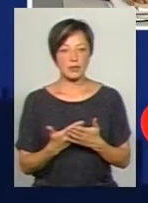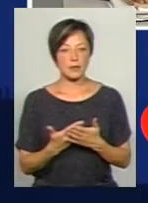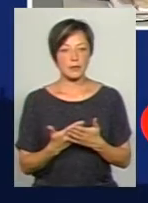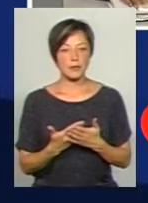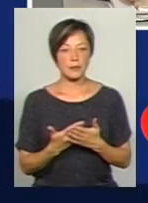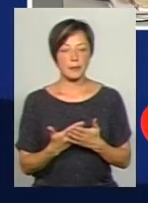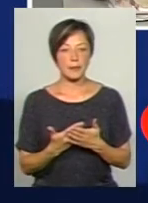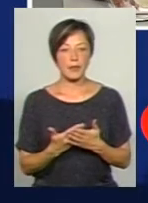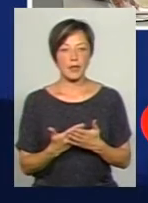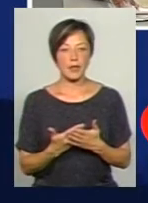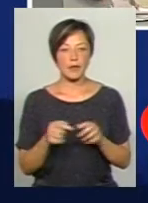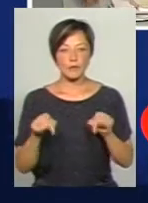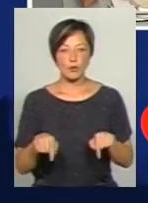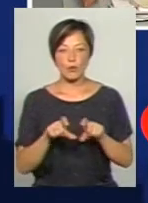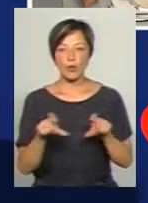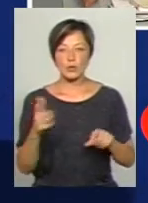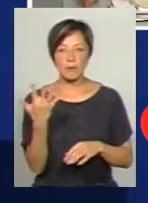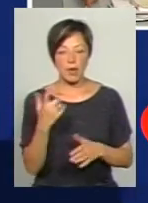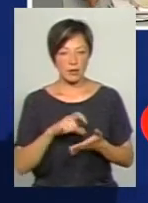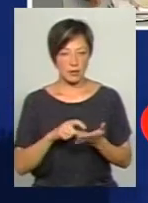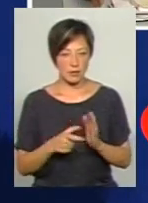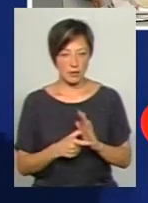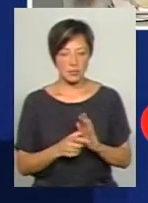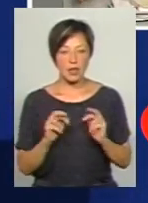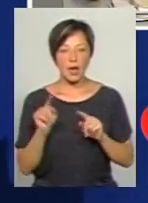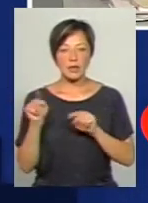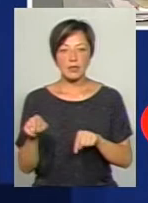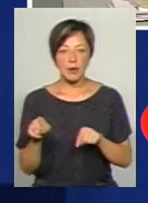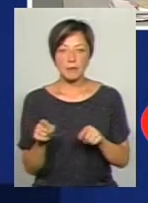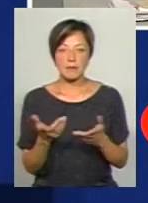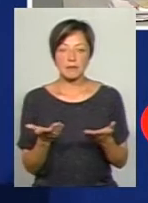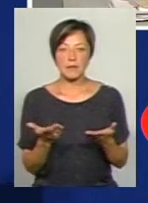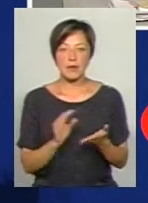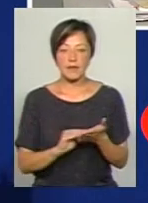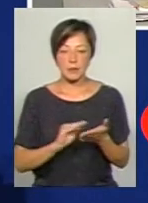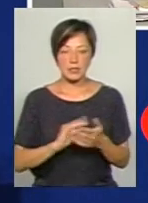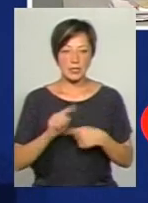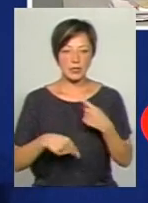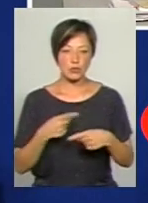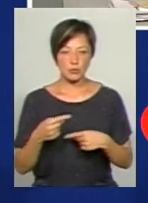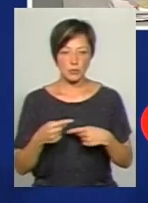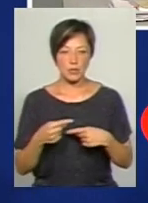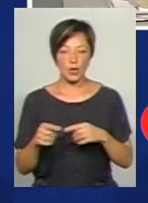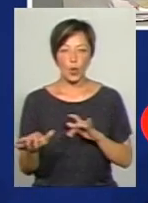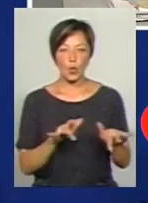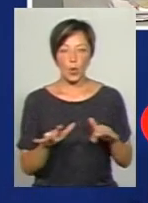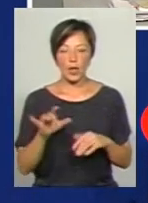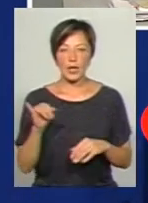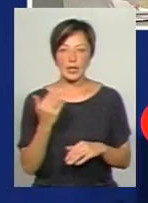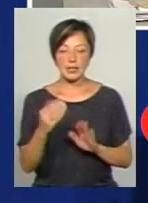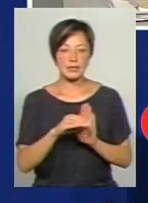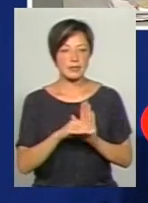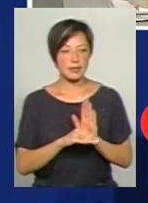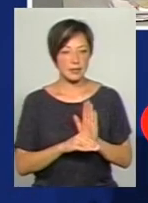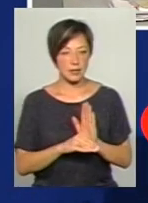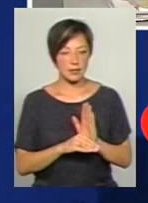які підуть у цьому році вже до п'ятого класу. Як там виписати їм наступні їхні кроки і їхні сценарії.